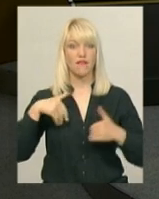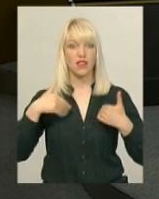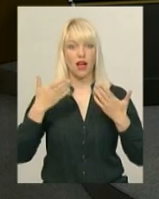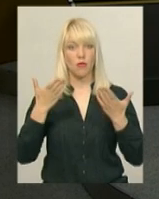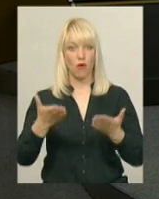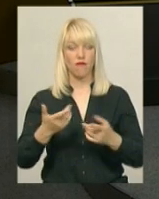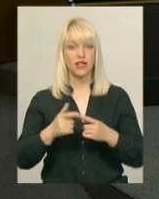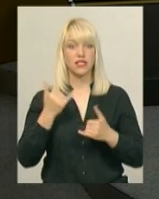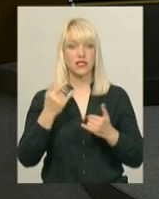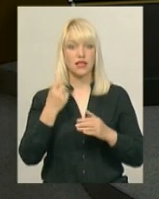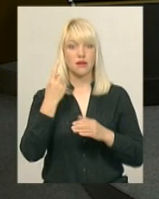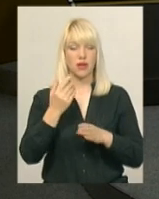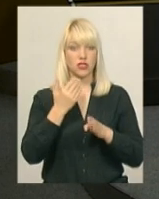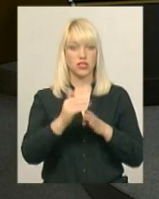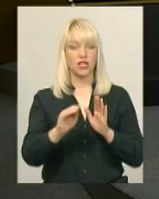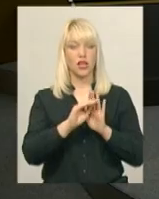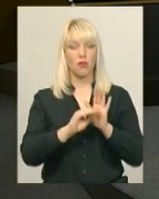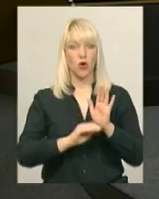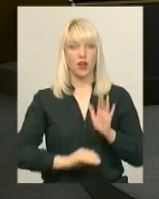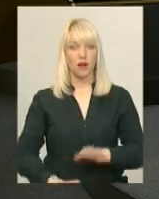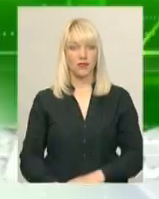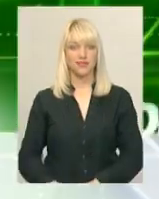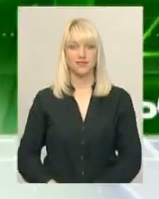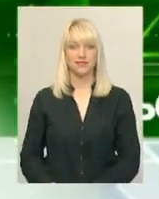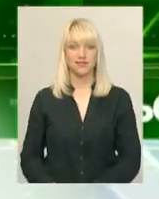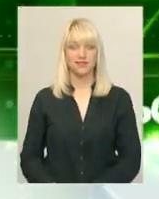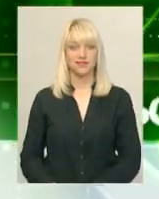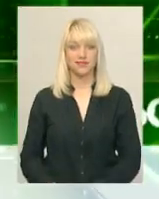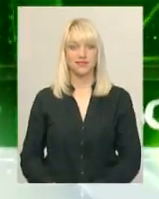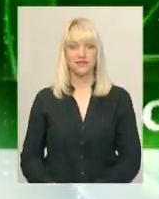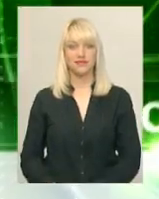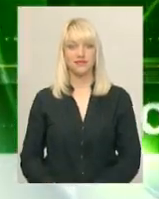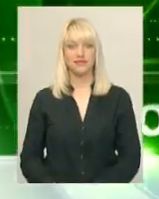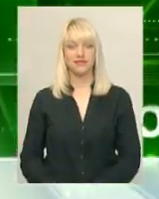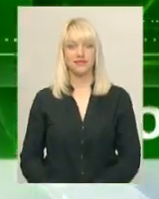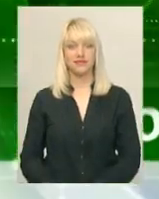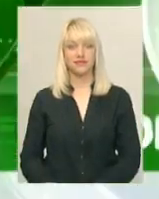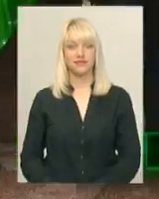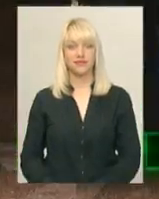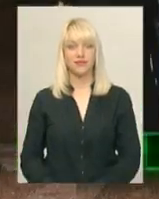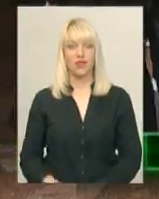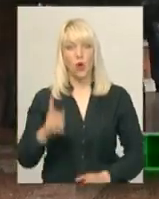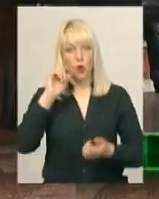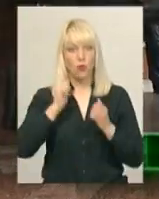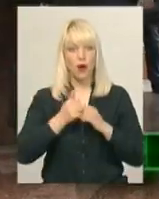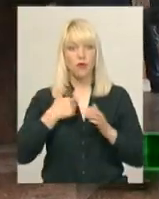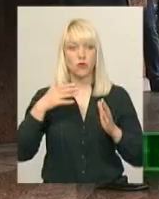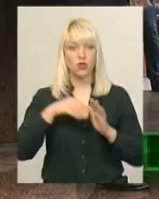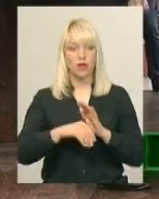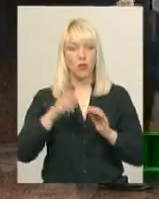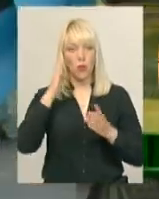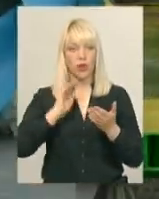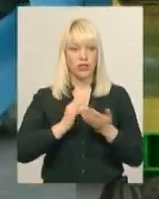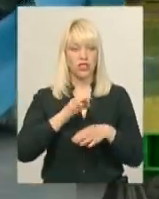вітаємо вас. І зараз анонс першої частини програми. Музика У пам'ять про жертв політичних